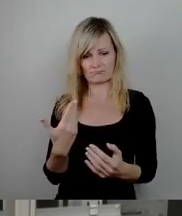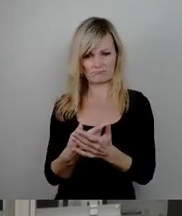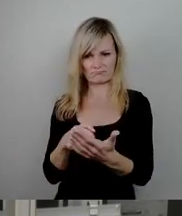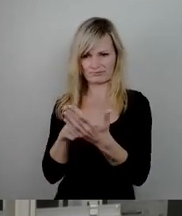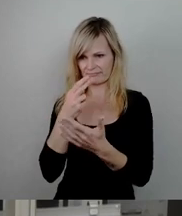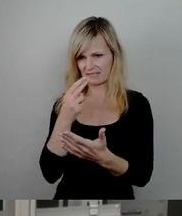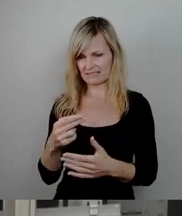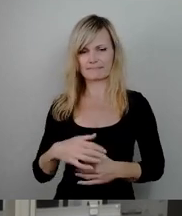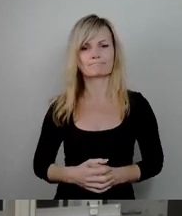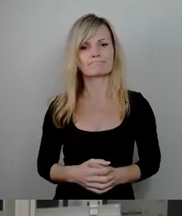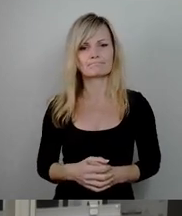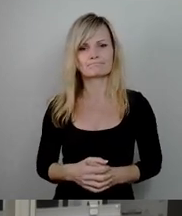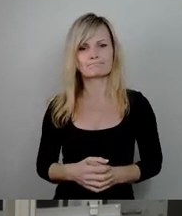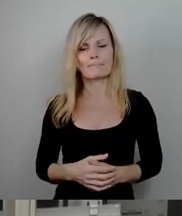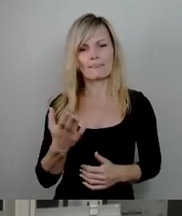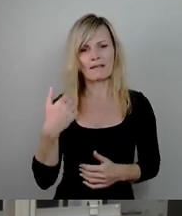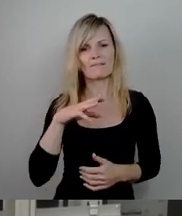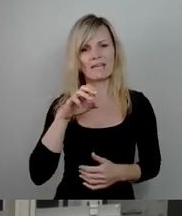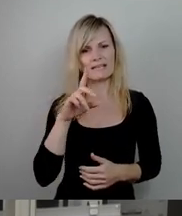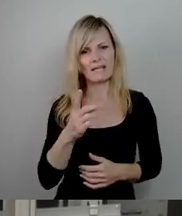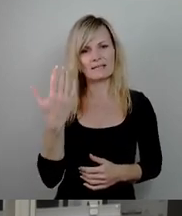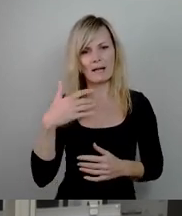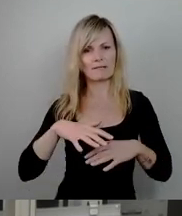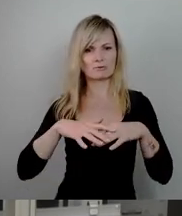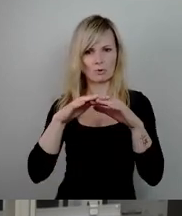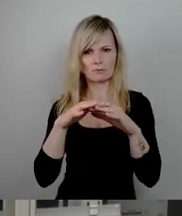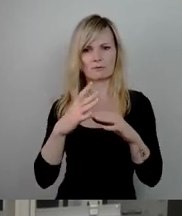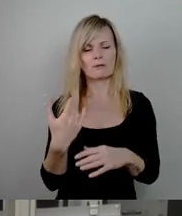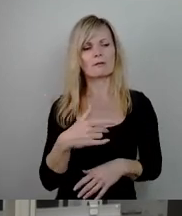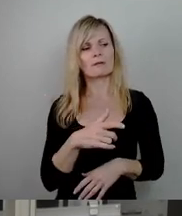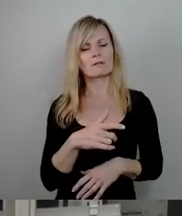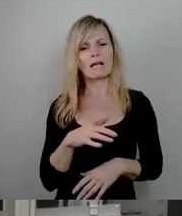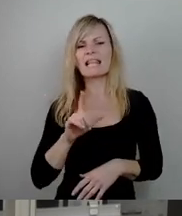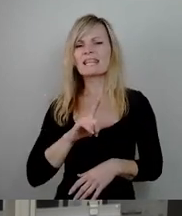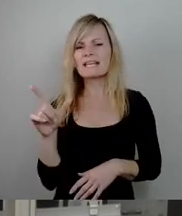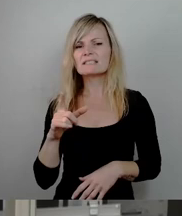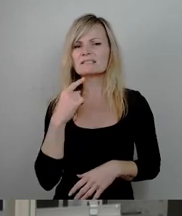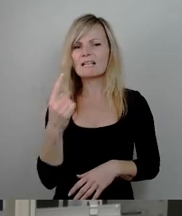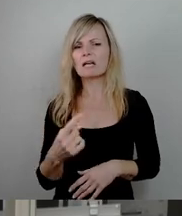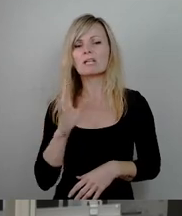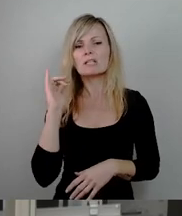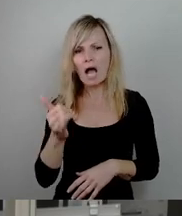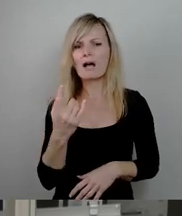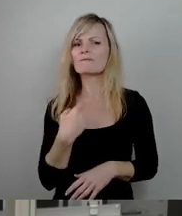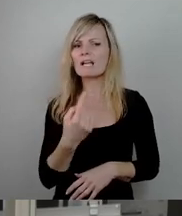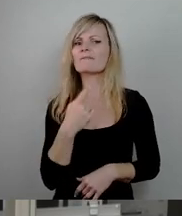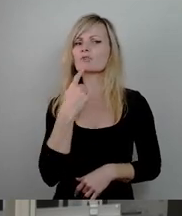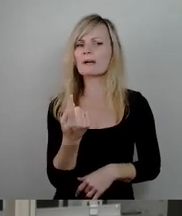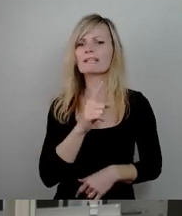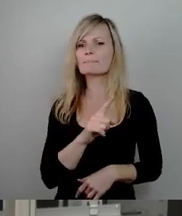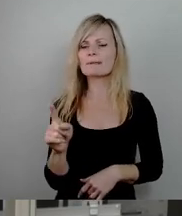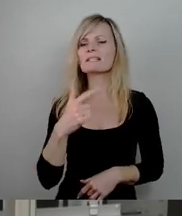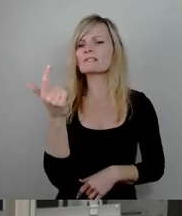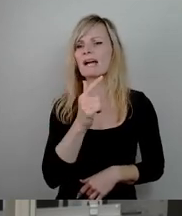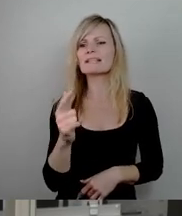möchte ganz konkrete